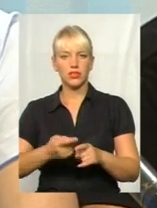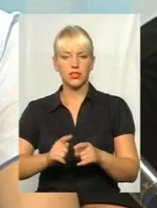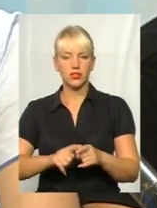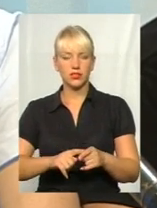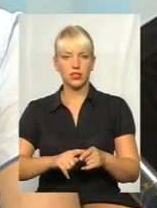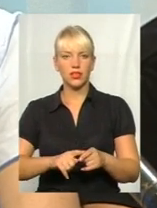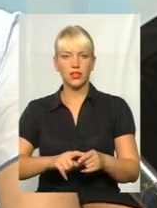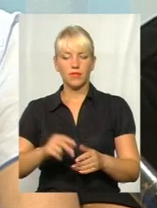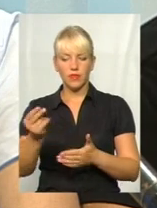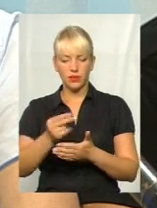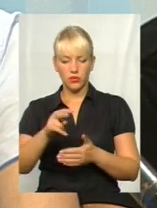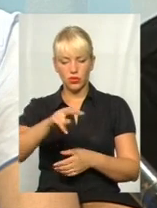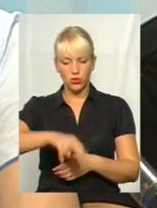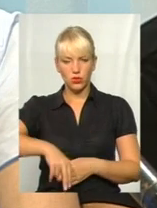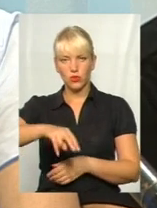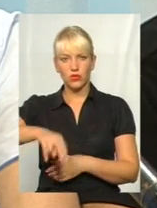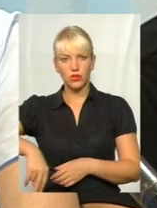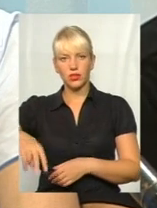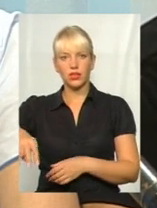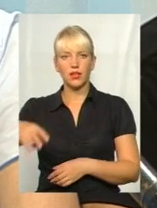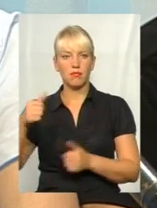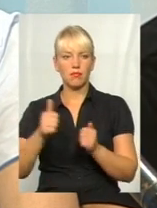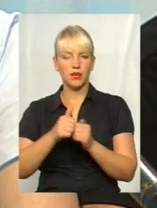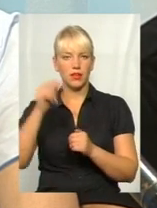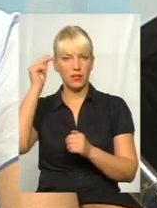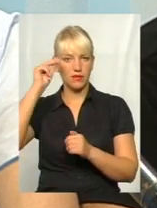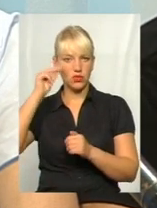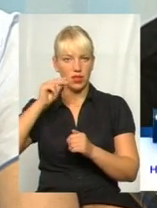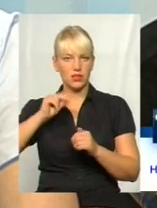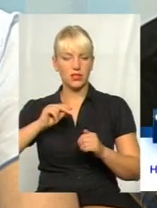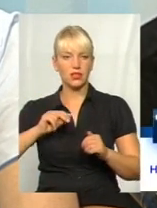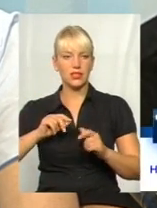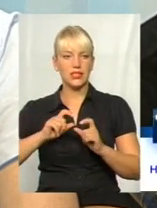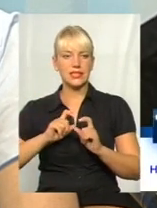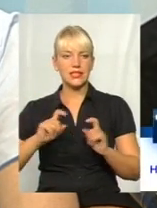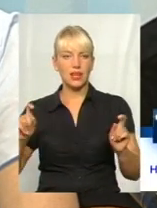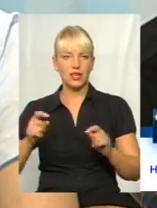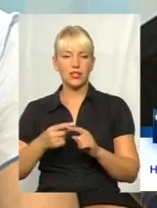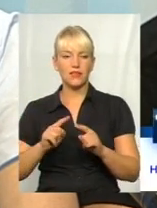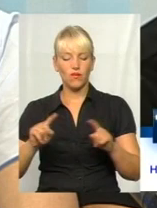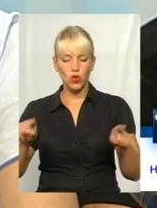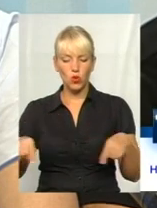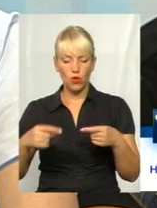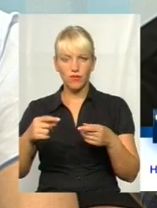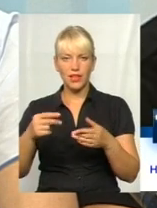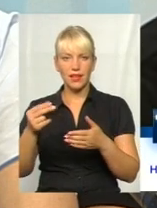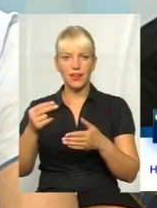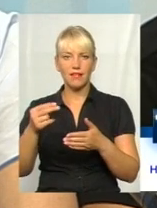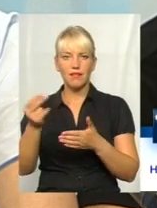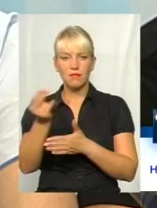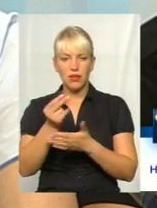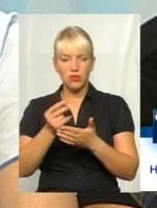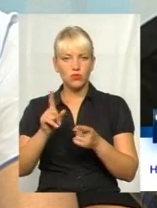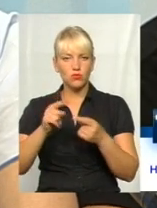дорожньої розмітки пішохідних переходів на біля навчальних закладів. Тобто відновлення дорожньої розмітки, щоб було безпосередньо